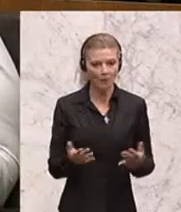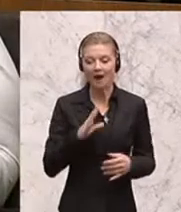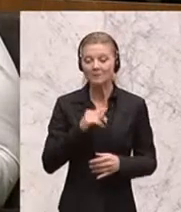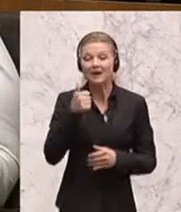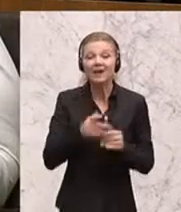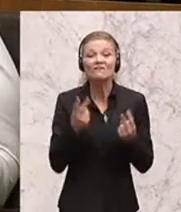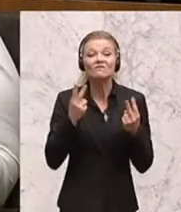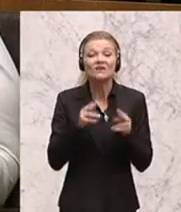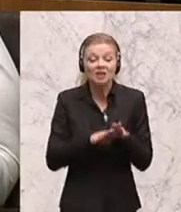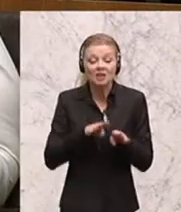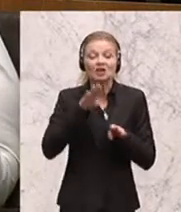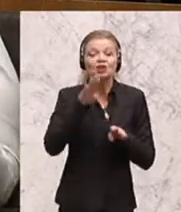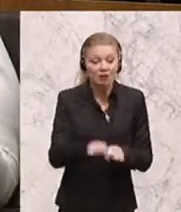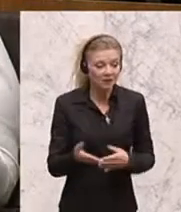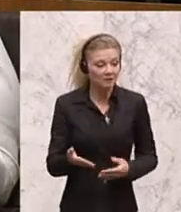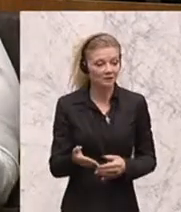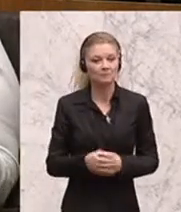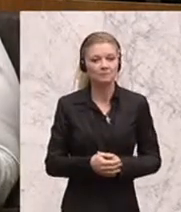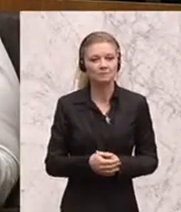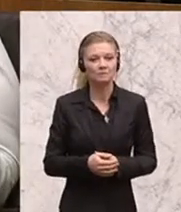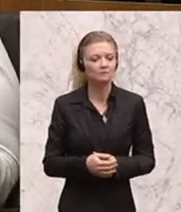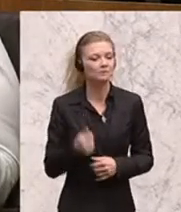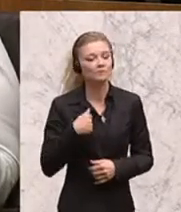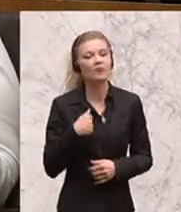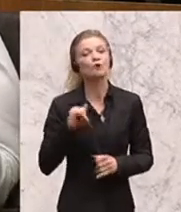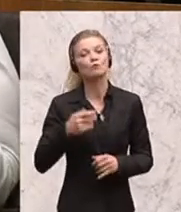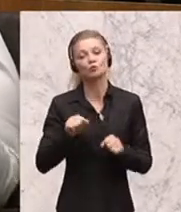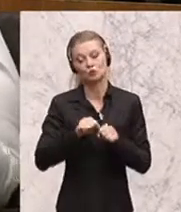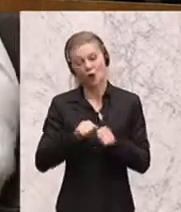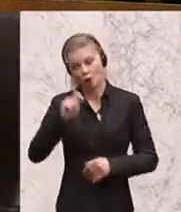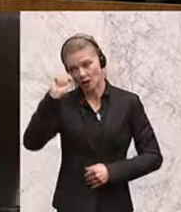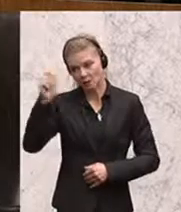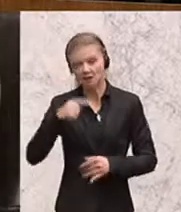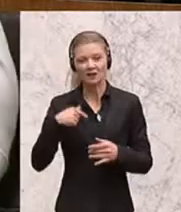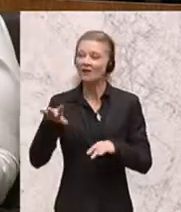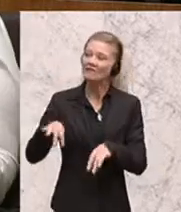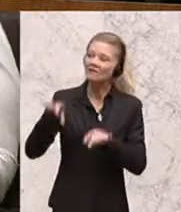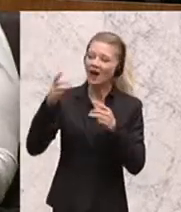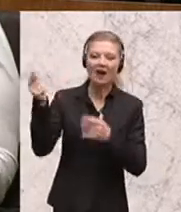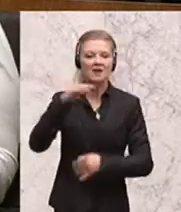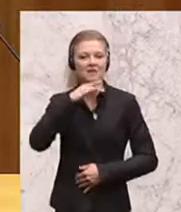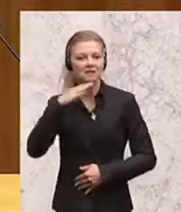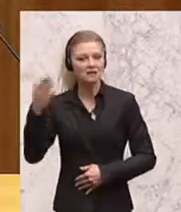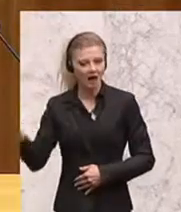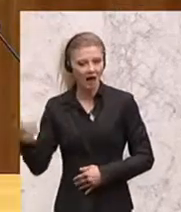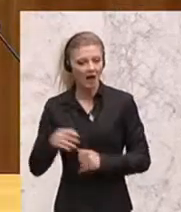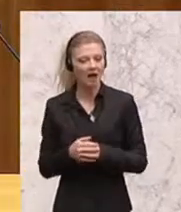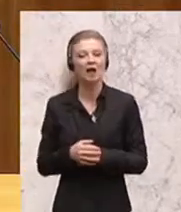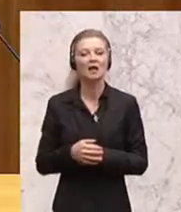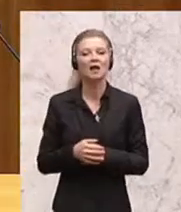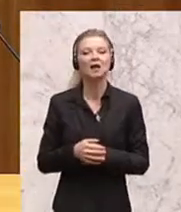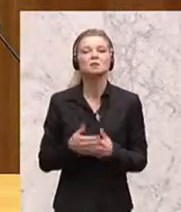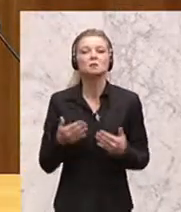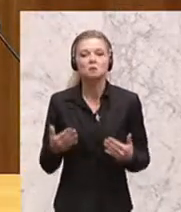Ich halte die Wahl Netanyah aus zum israelischen Präsidenten, es ist zu respektieren, es ist eine demokratische Wahl, aber für Israel und für den friedenspolitischen Prozess, für ein